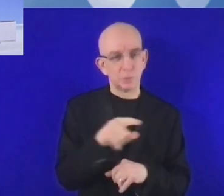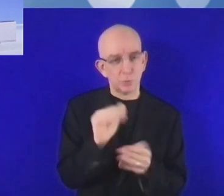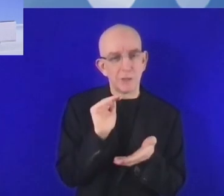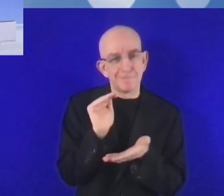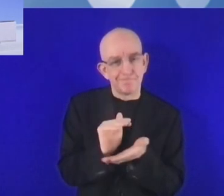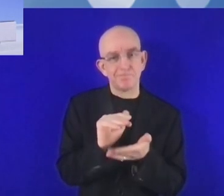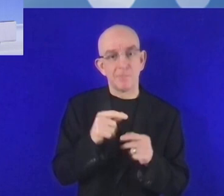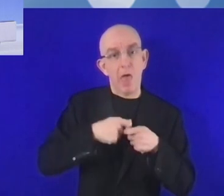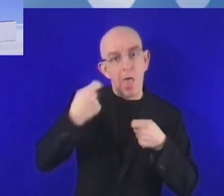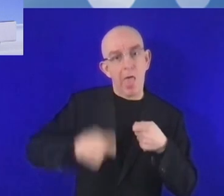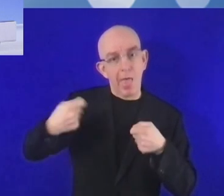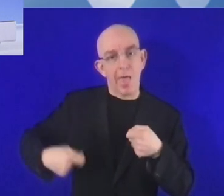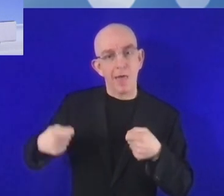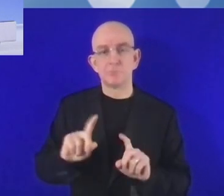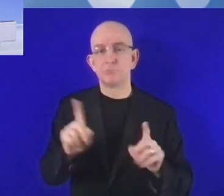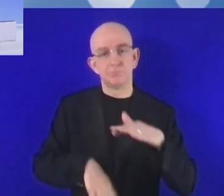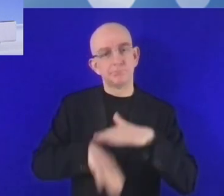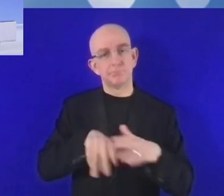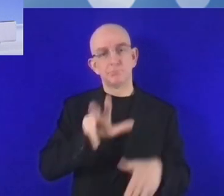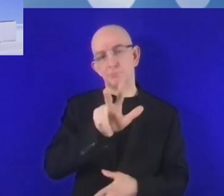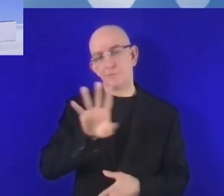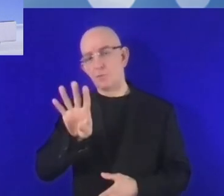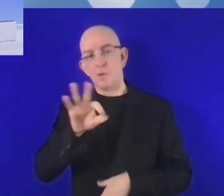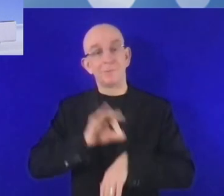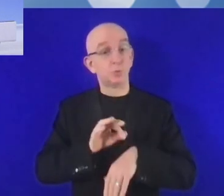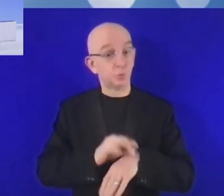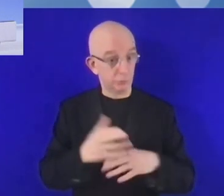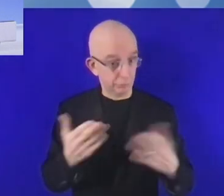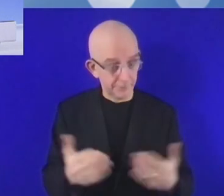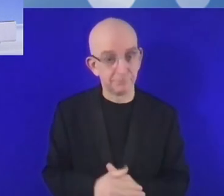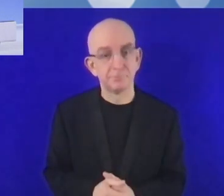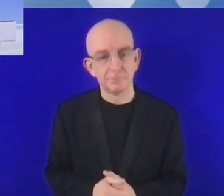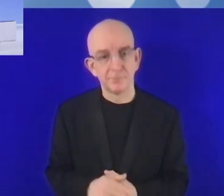أرجو أن تكون